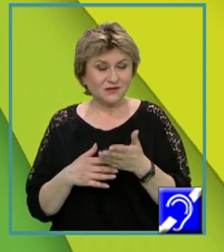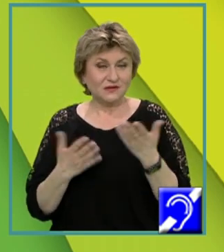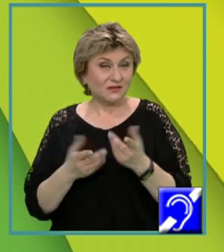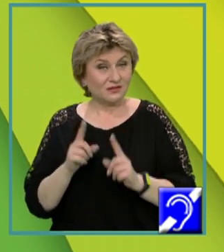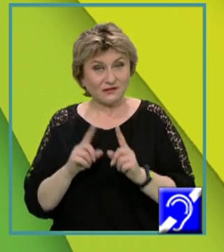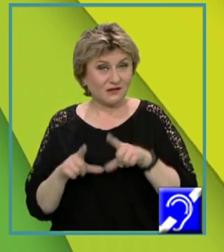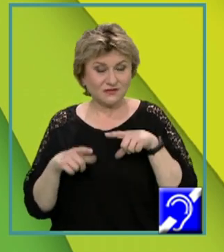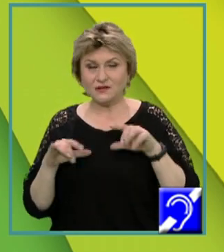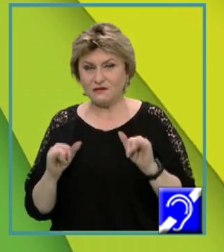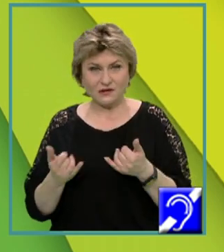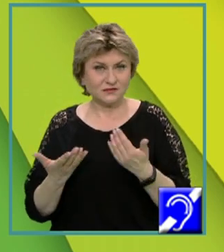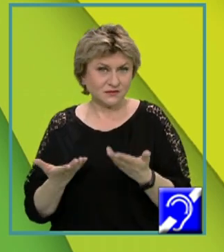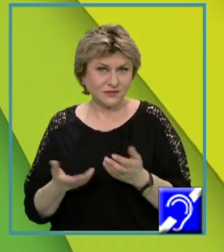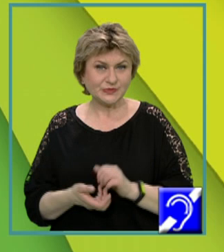cazul.